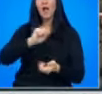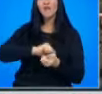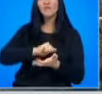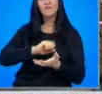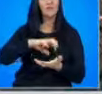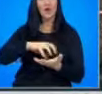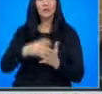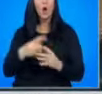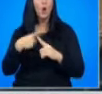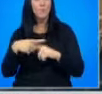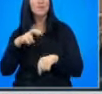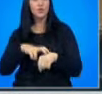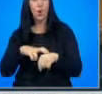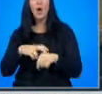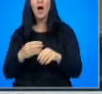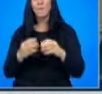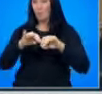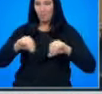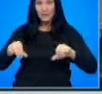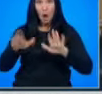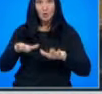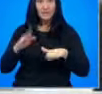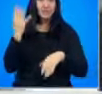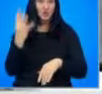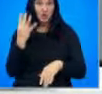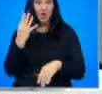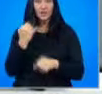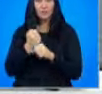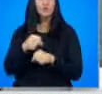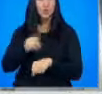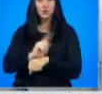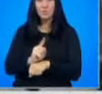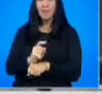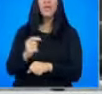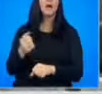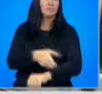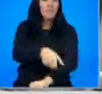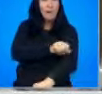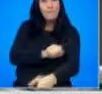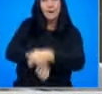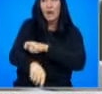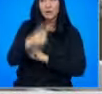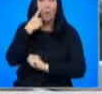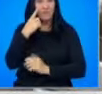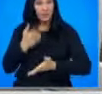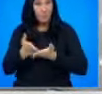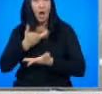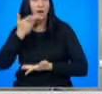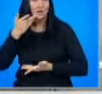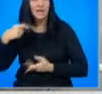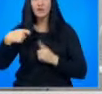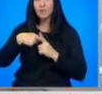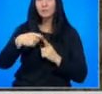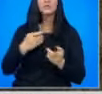По тоновете пръс остава четирима работници. В този момент цялата бригада се опитала да помогне, разказва Красимир, който е сред